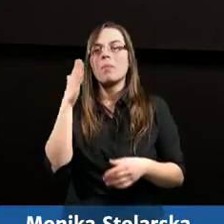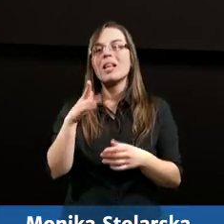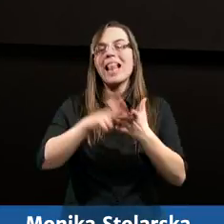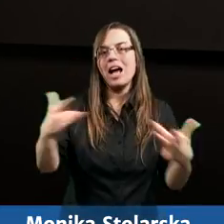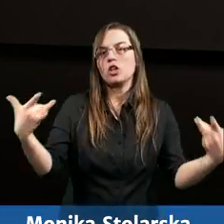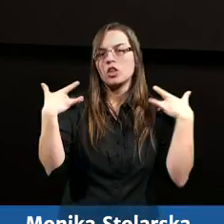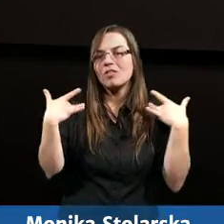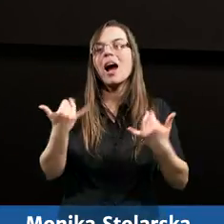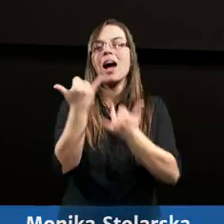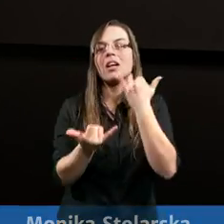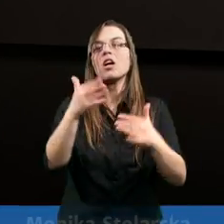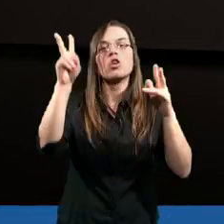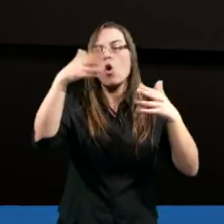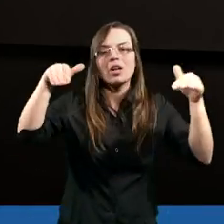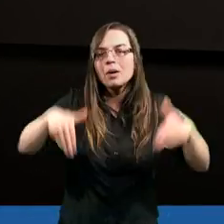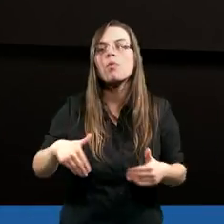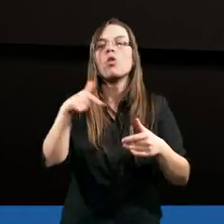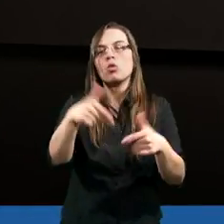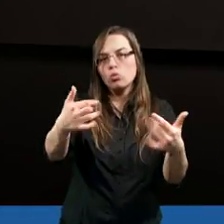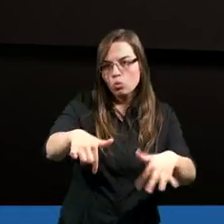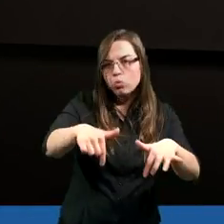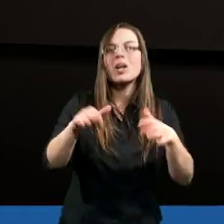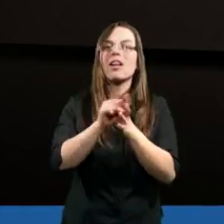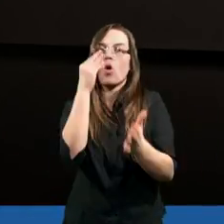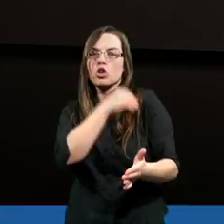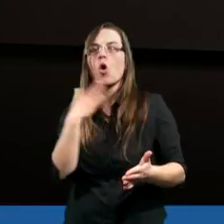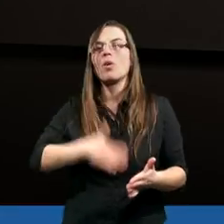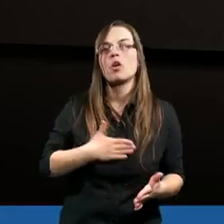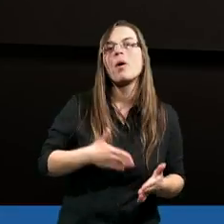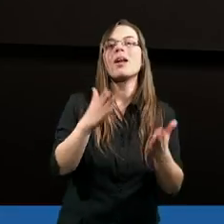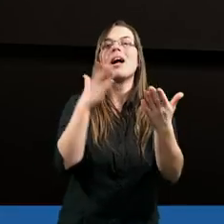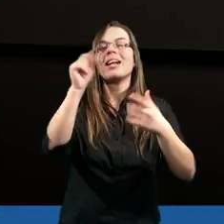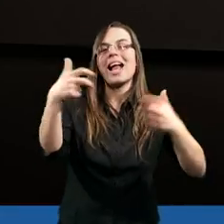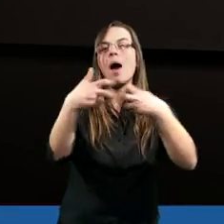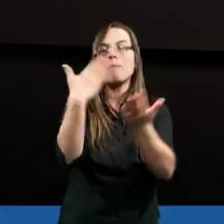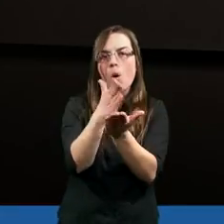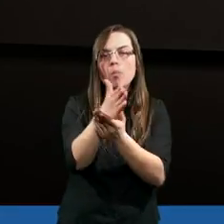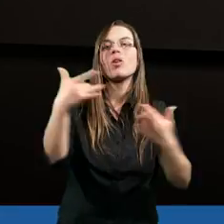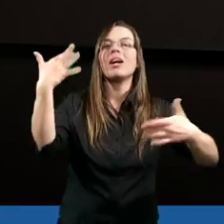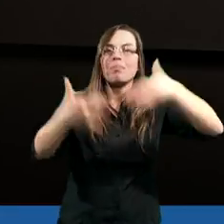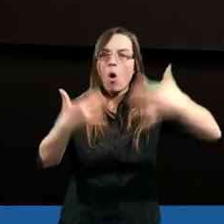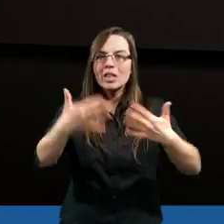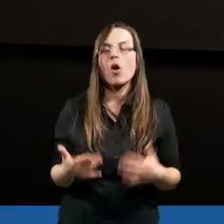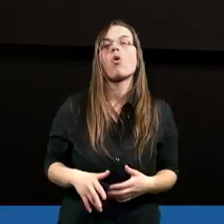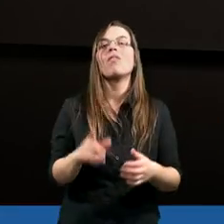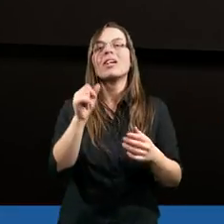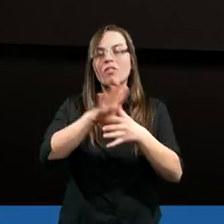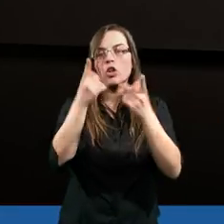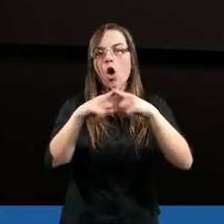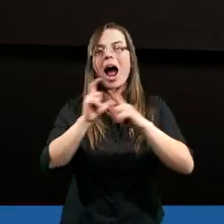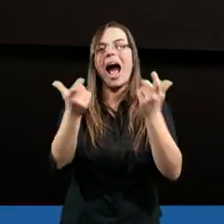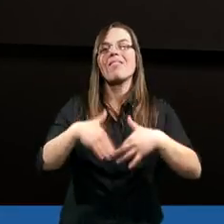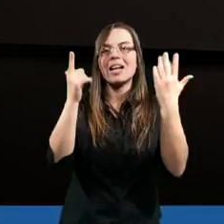na żywo, a jeżeli ktoś nie może, tutaj do Szkoły Sobotniej w internecie prowadzonej przez